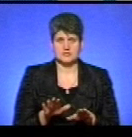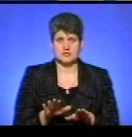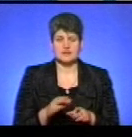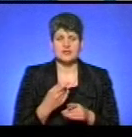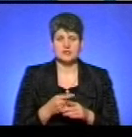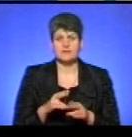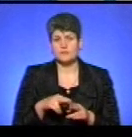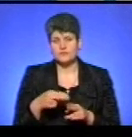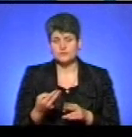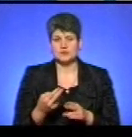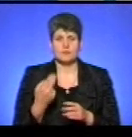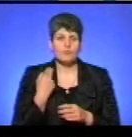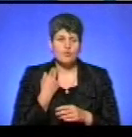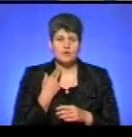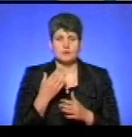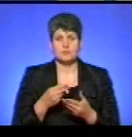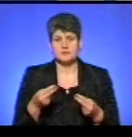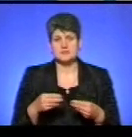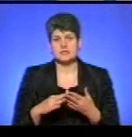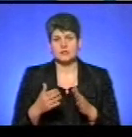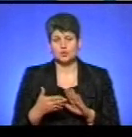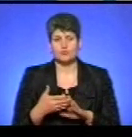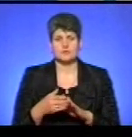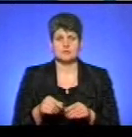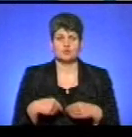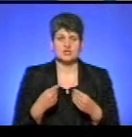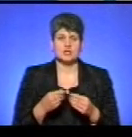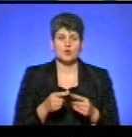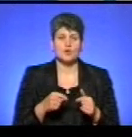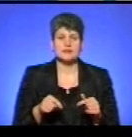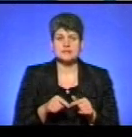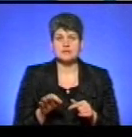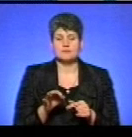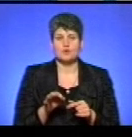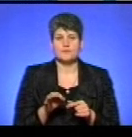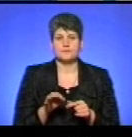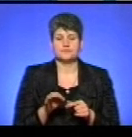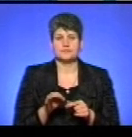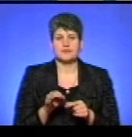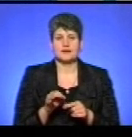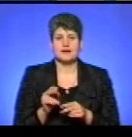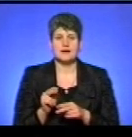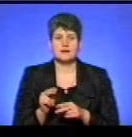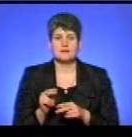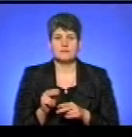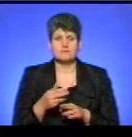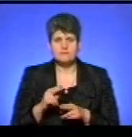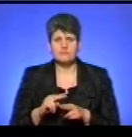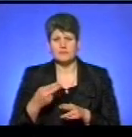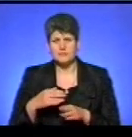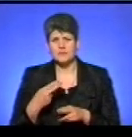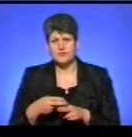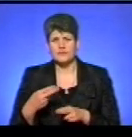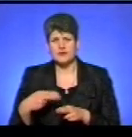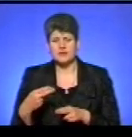цю заборгованість або укласти договір з постачальною організацією про ректоризацію цього боргу на якийсь